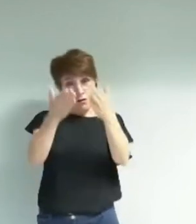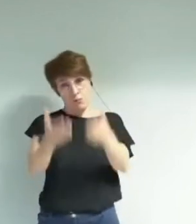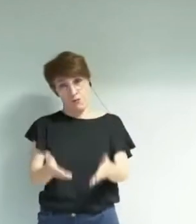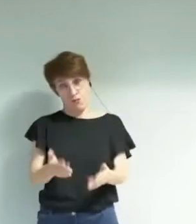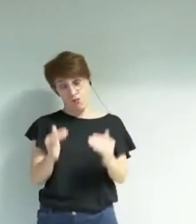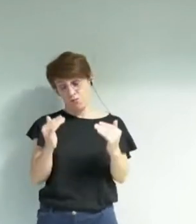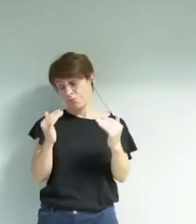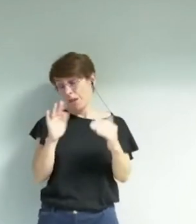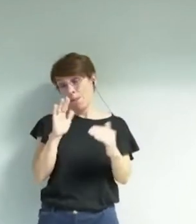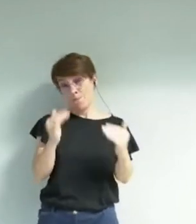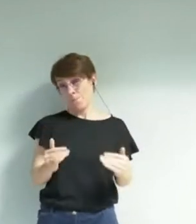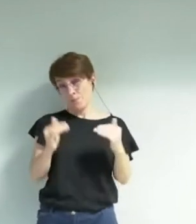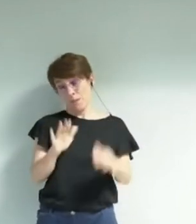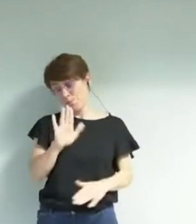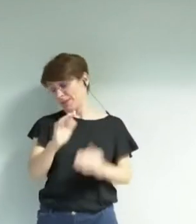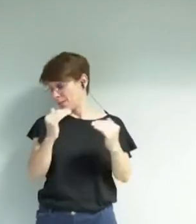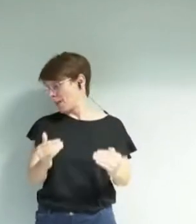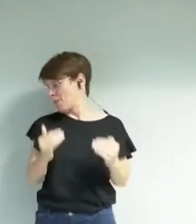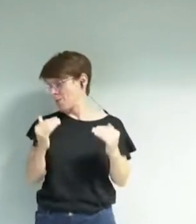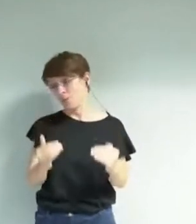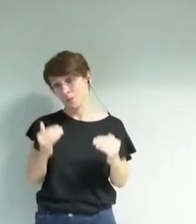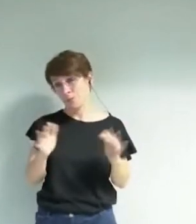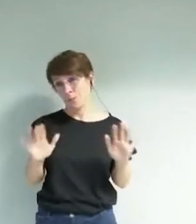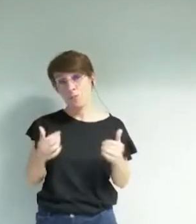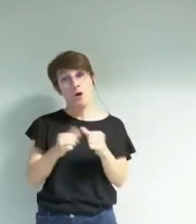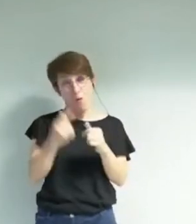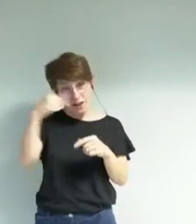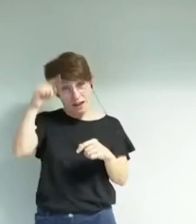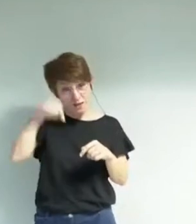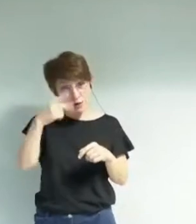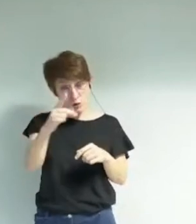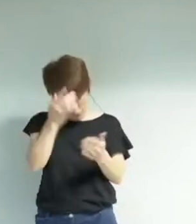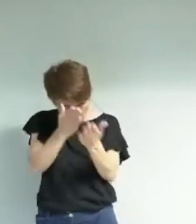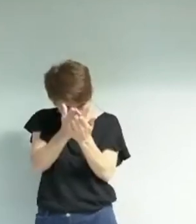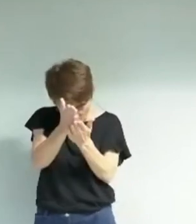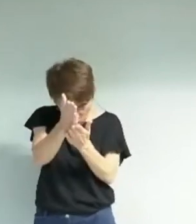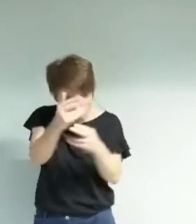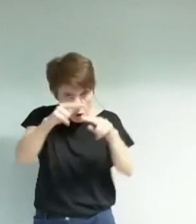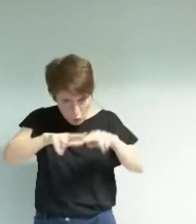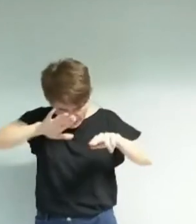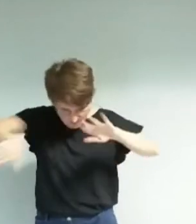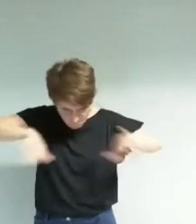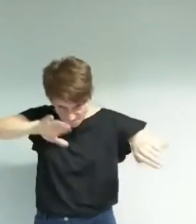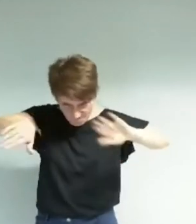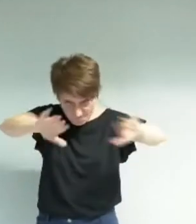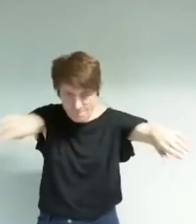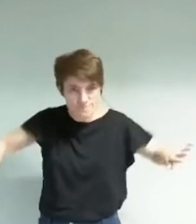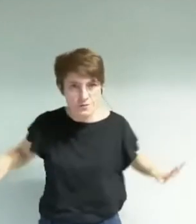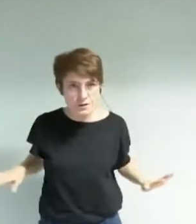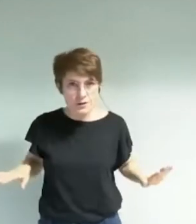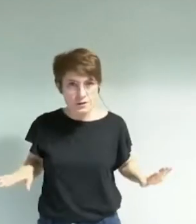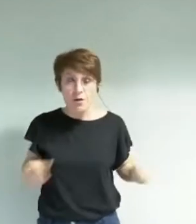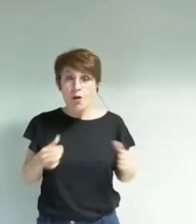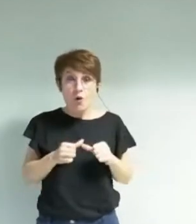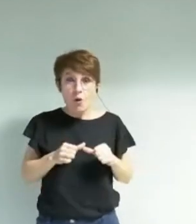Vous ne tenez compte que de ce qui va dans le sens de vos dogmes et supprimez toute expression différente tout en faisant